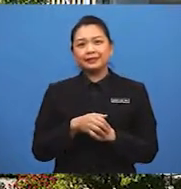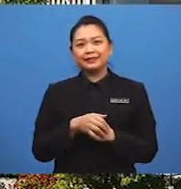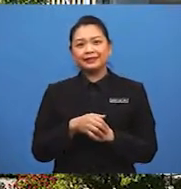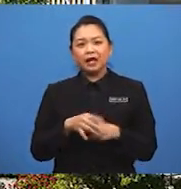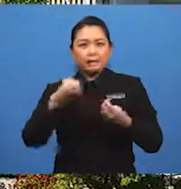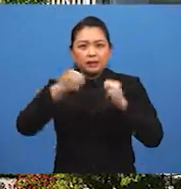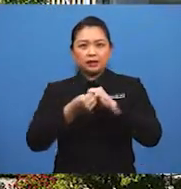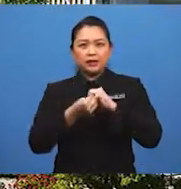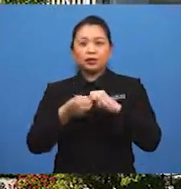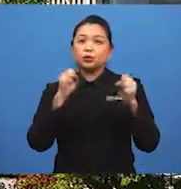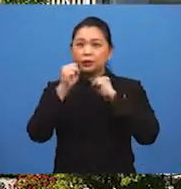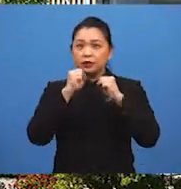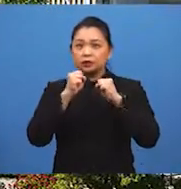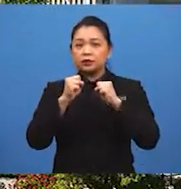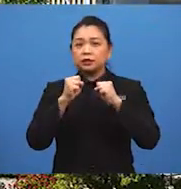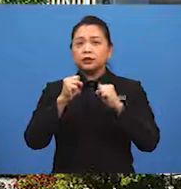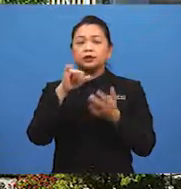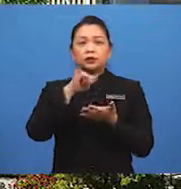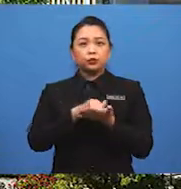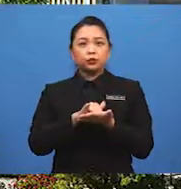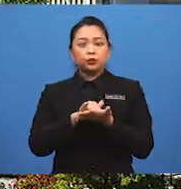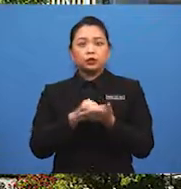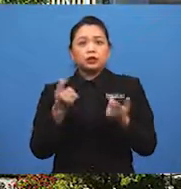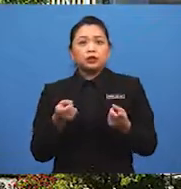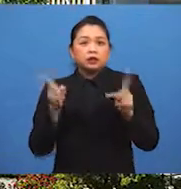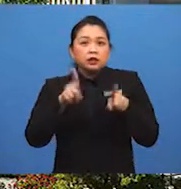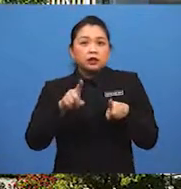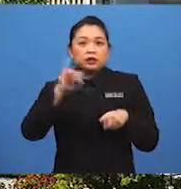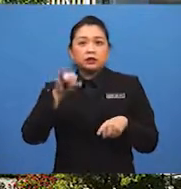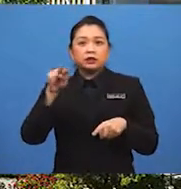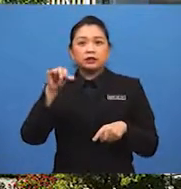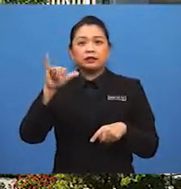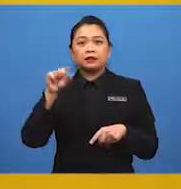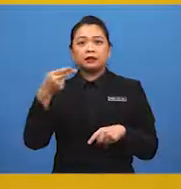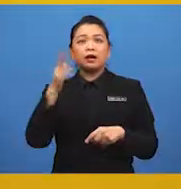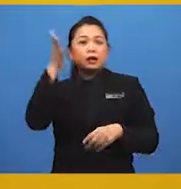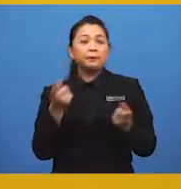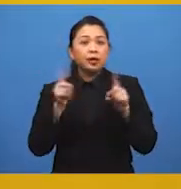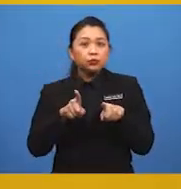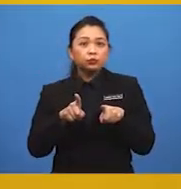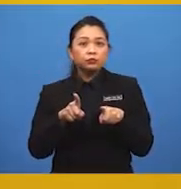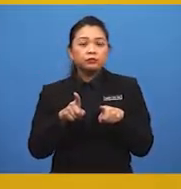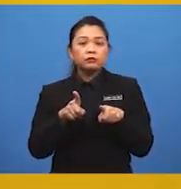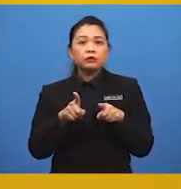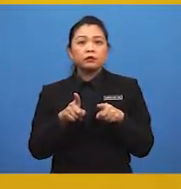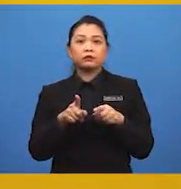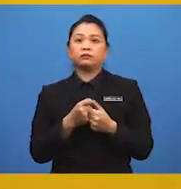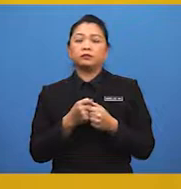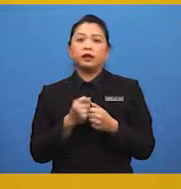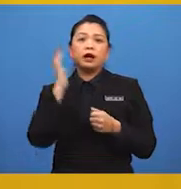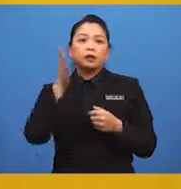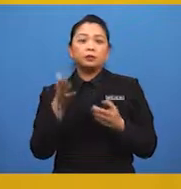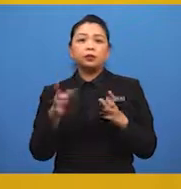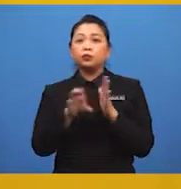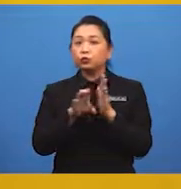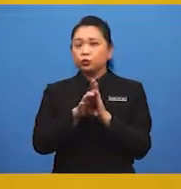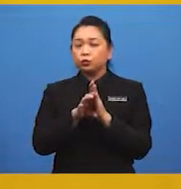masalah sosial iaitu kejadian jenayah akan berlaku. Kejadian jenayah yang sering berlaku di